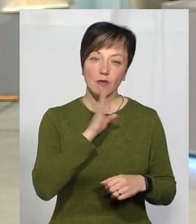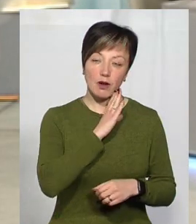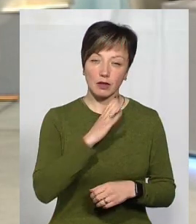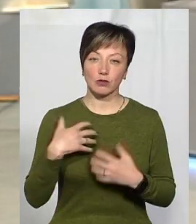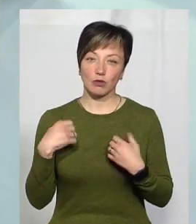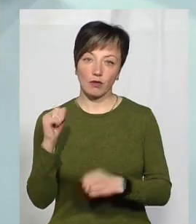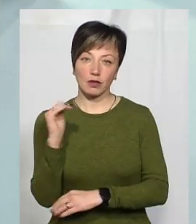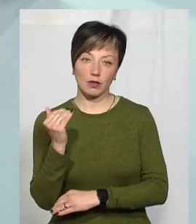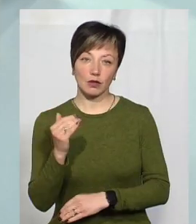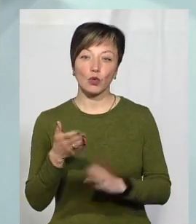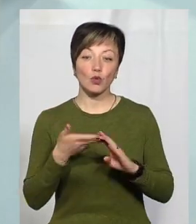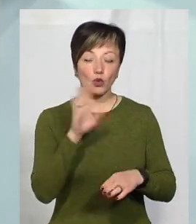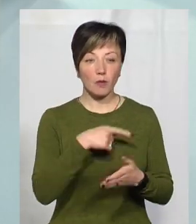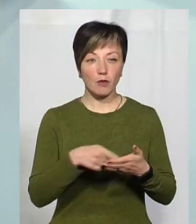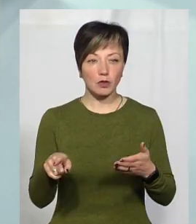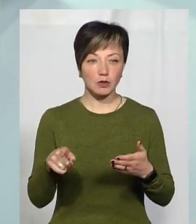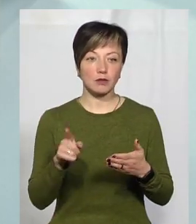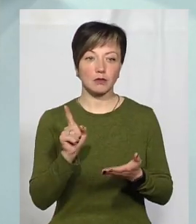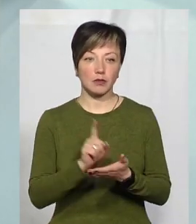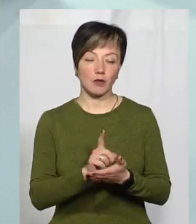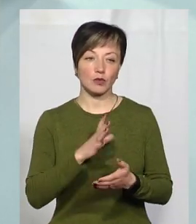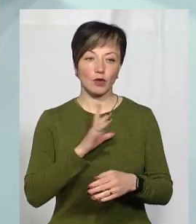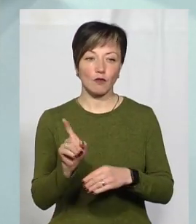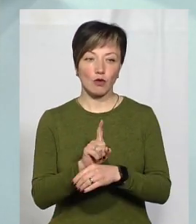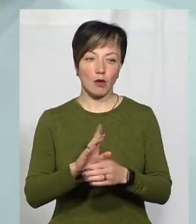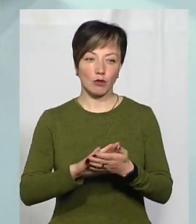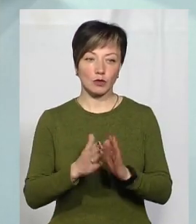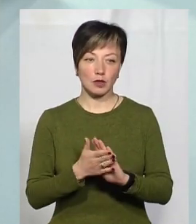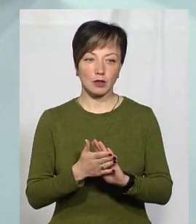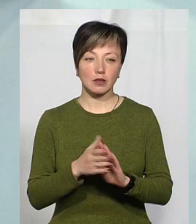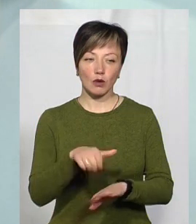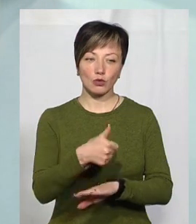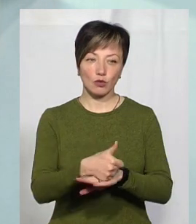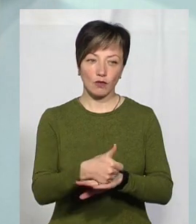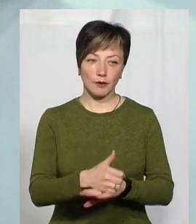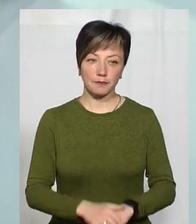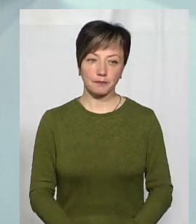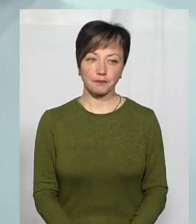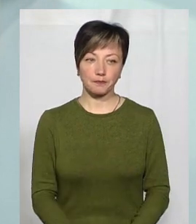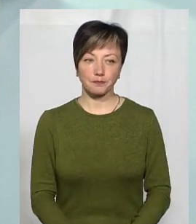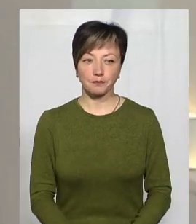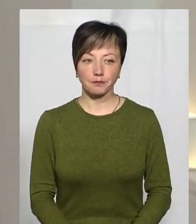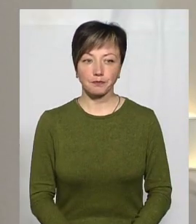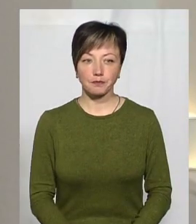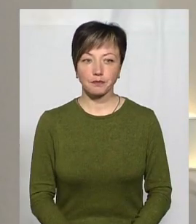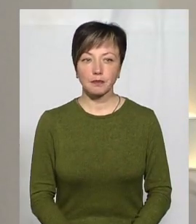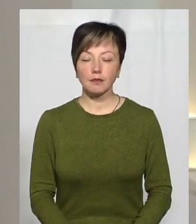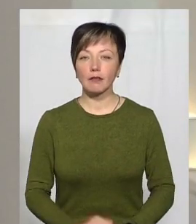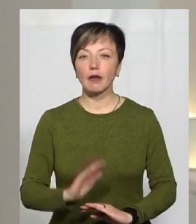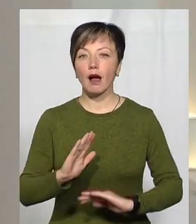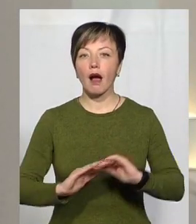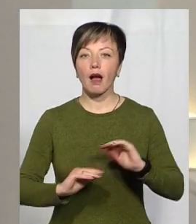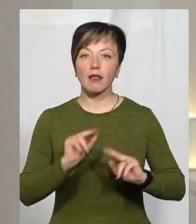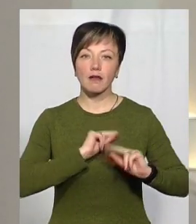здоровий дитин, коли вони додому виписуються, в доброму, нормальному стані, це основне. Кадрового